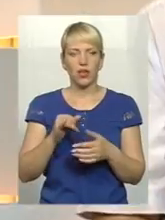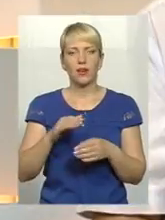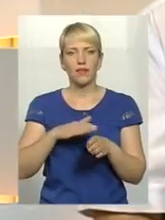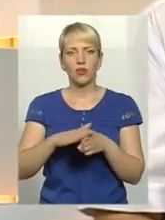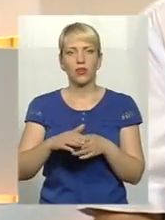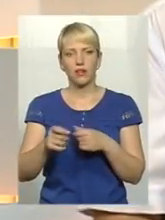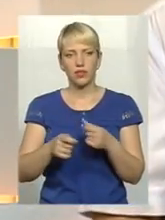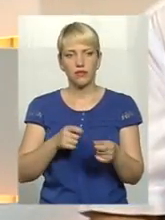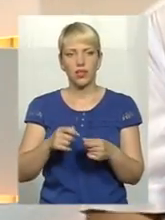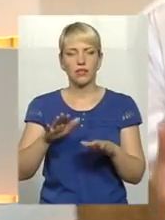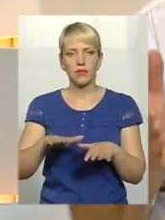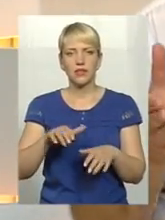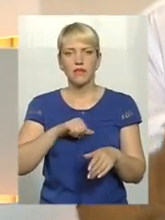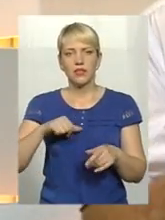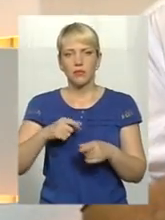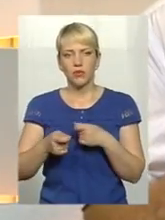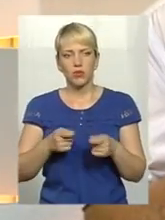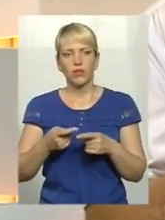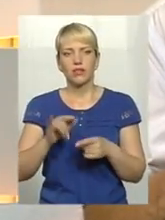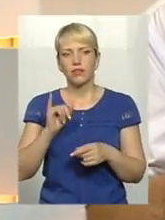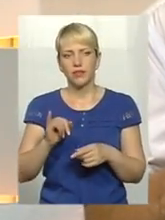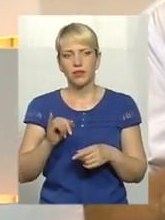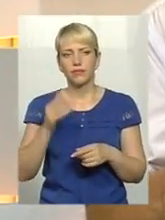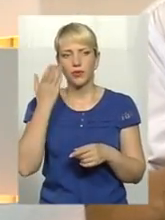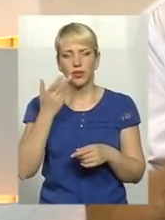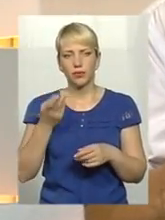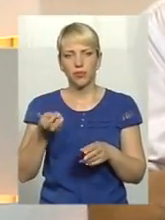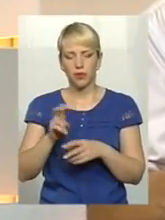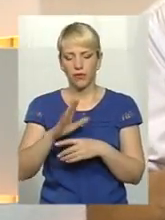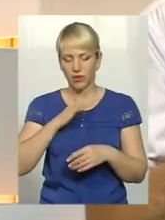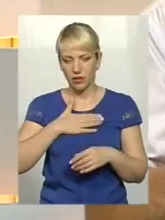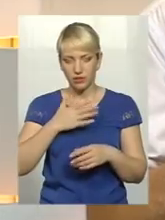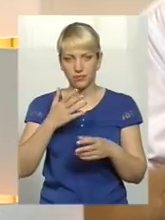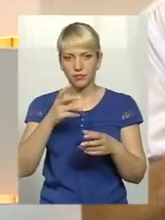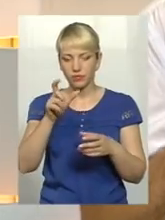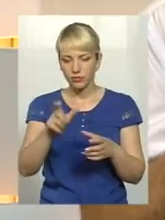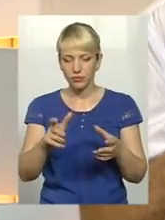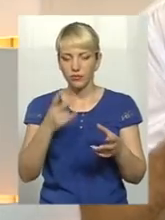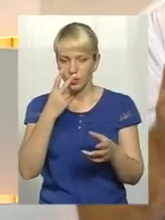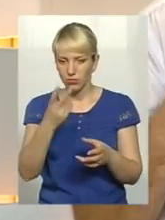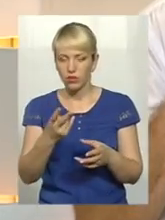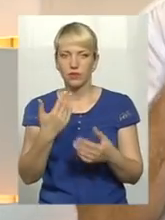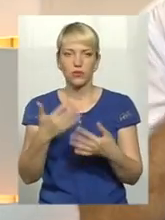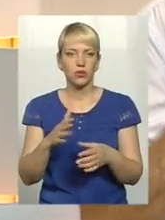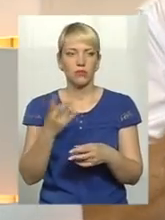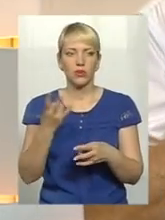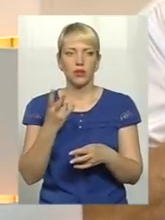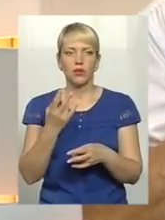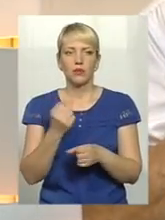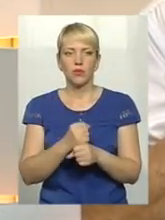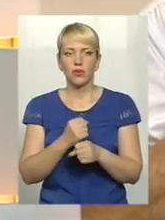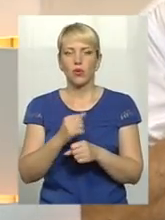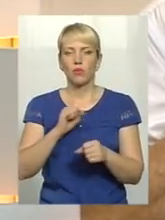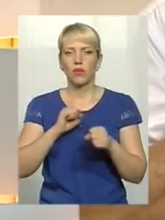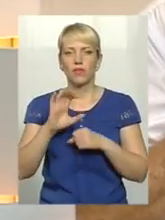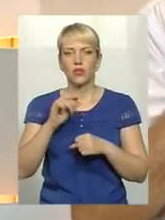влади, місцево, самоврядування, як він вже попадає в поле нашого зору, все, ми повинні працювати, зокрема, хочу сказати, за управління